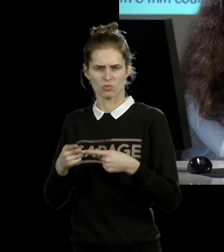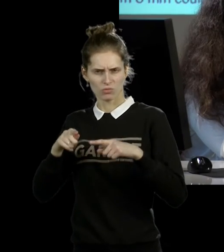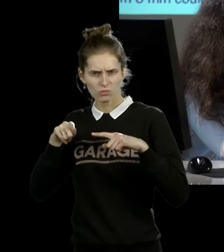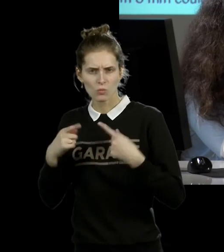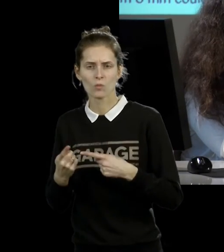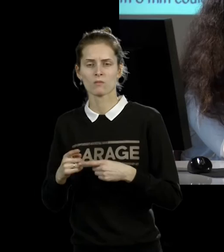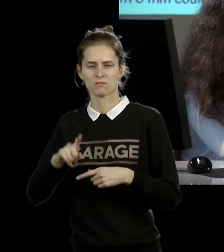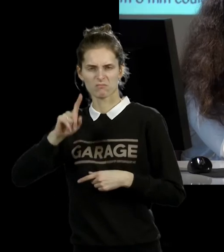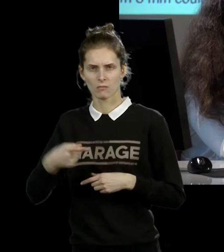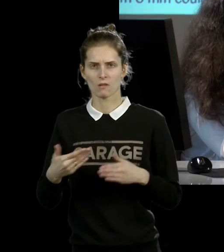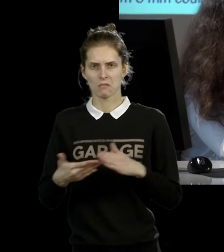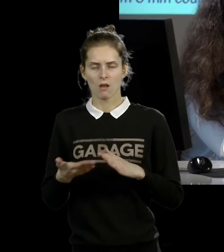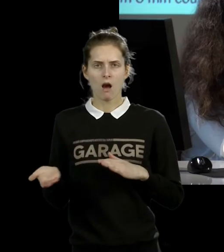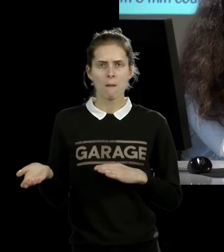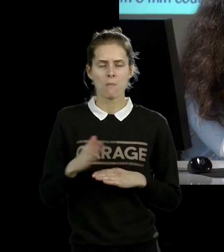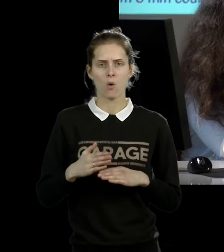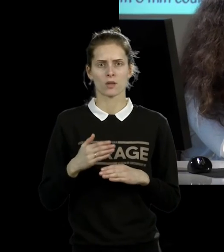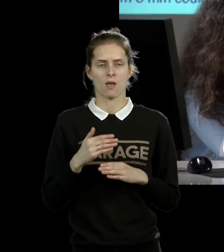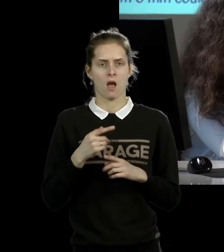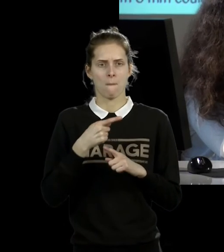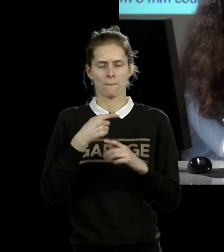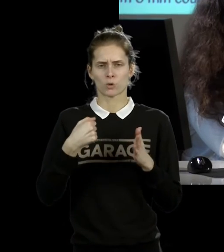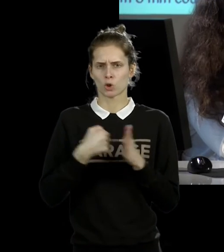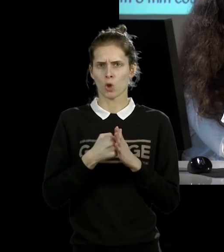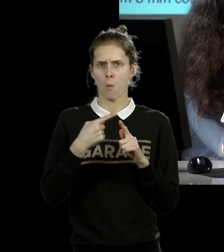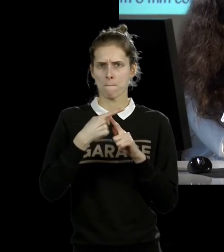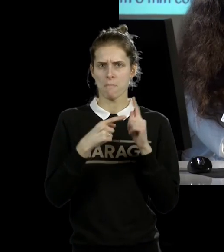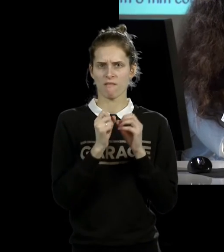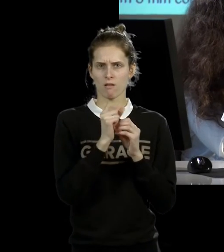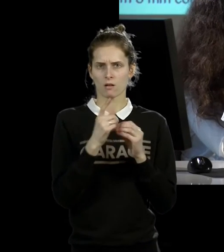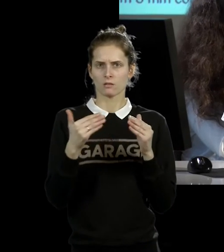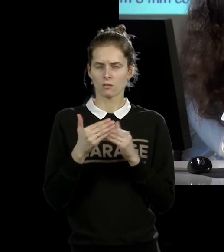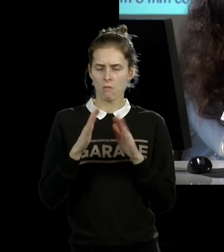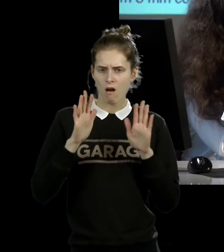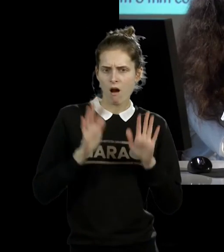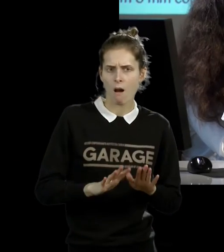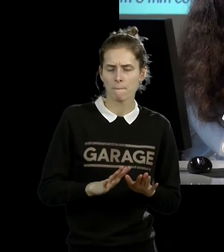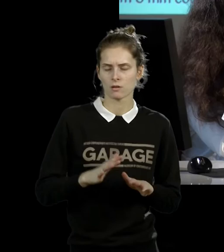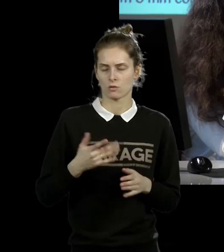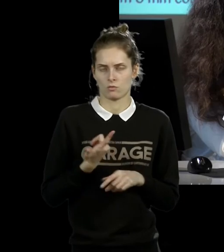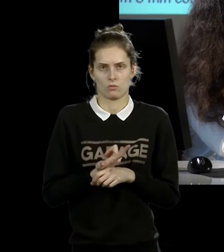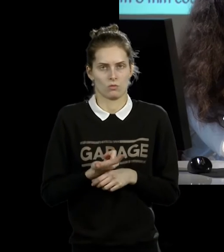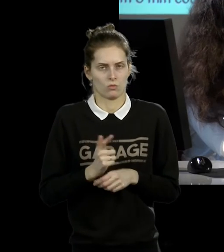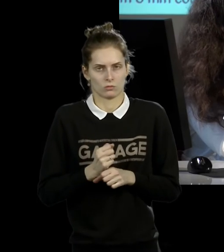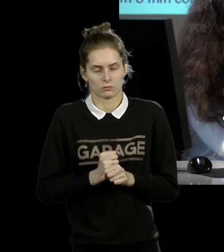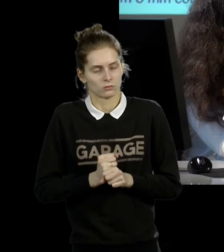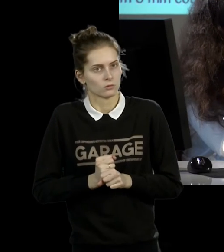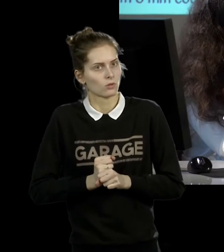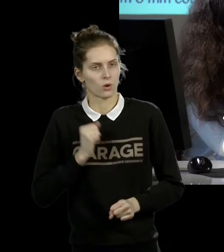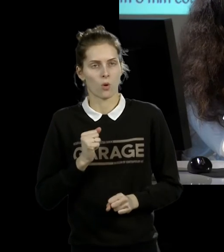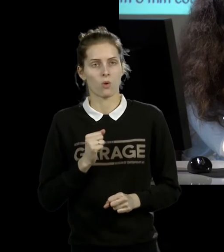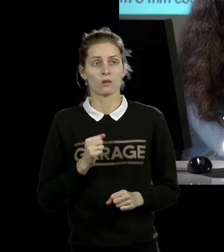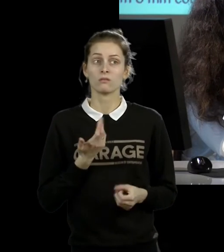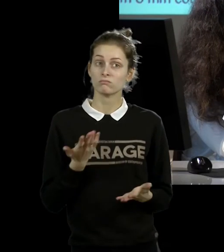каждый день, не позже половины одиннадцатого быть дома, и, ну, в общем, такая, как бы, людейно-строгая семья. Хотя, опять-таки,